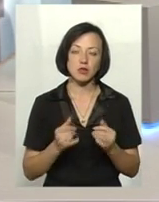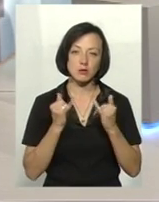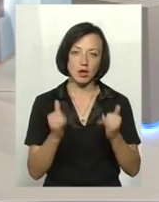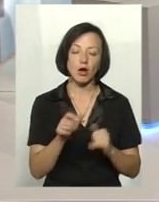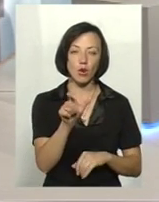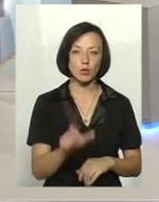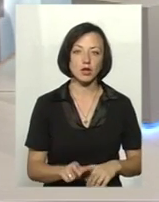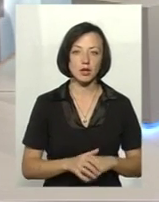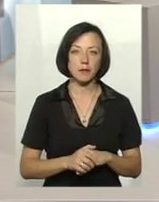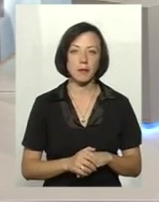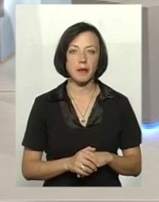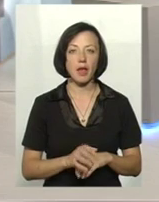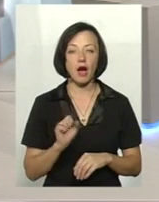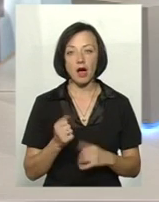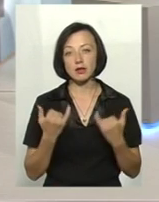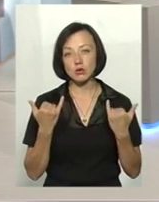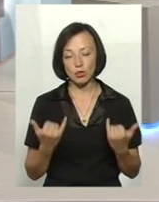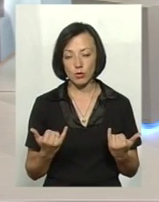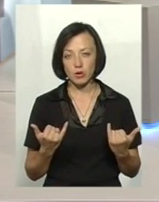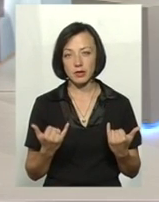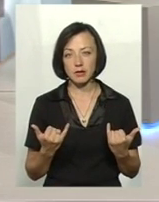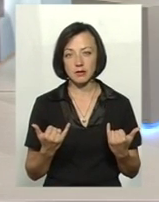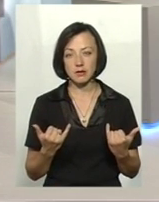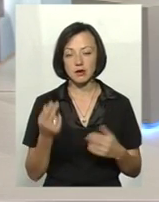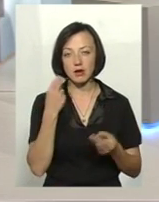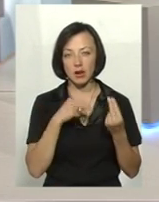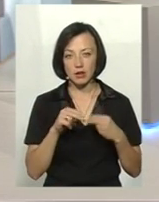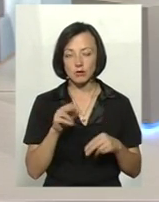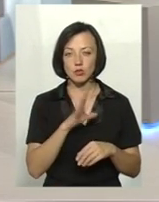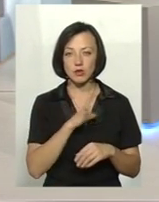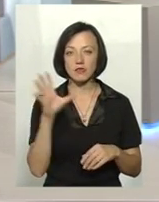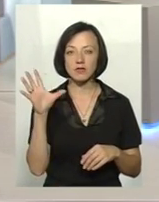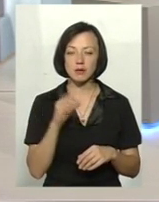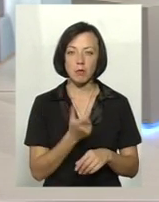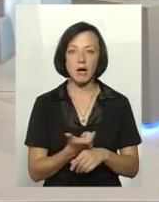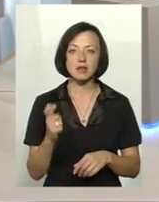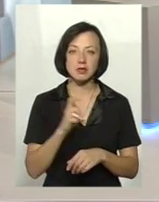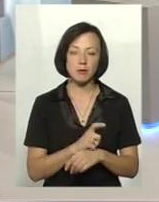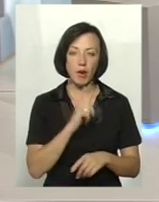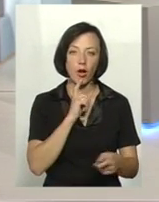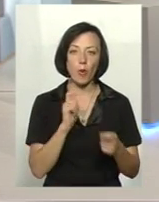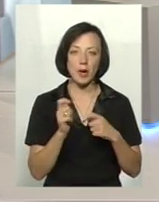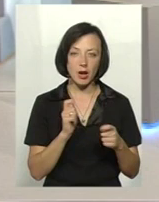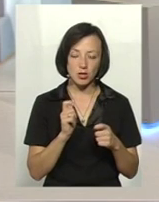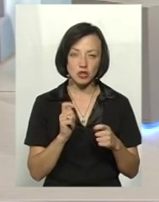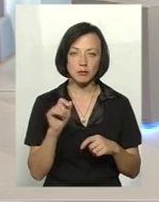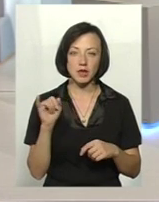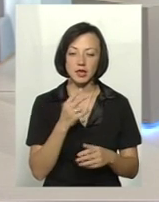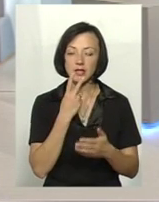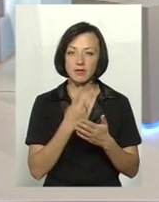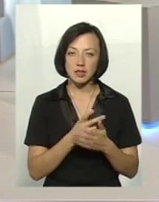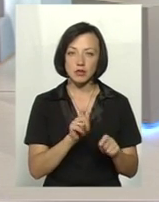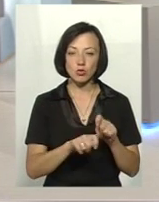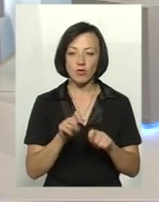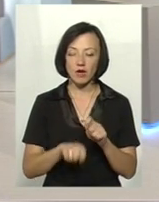для людини. А на сьогодні краще бути всім максимально обережними і дивитися,